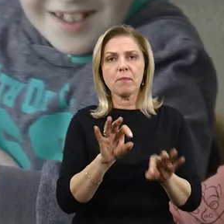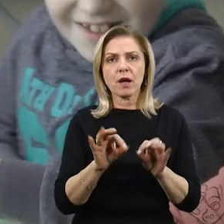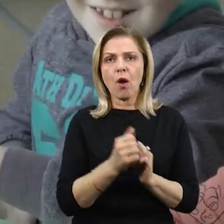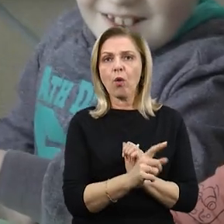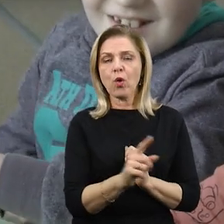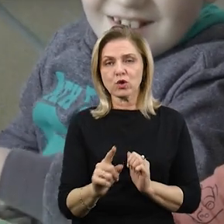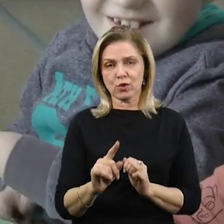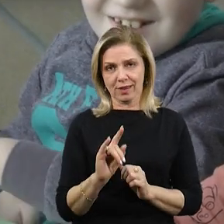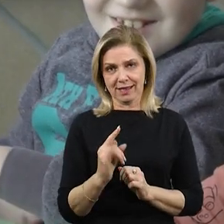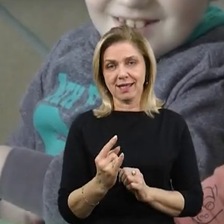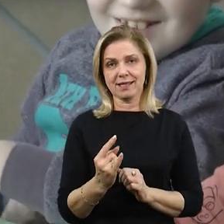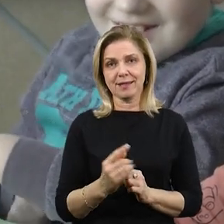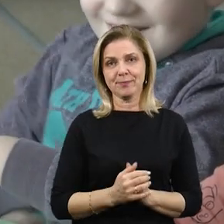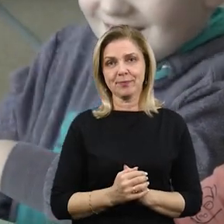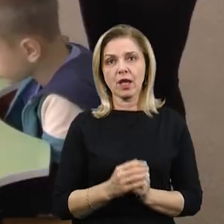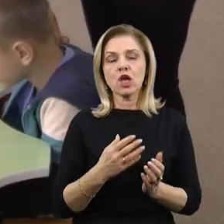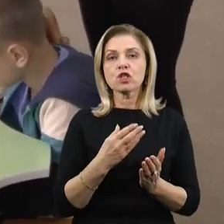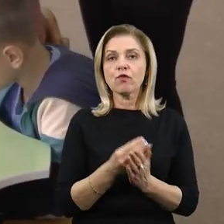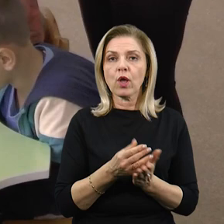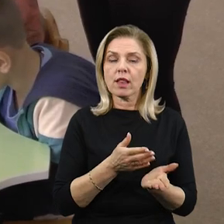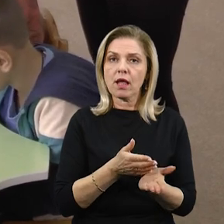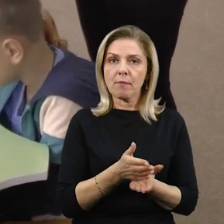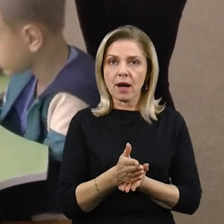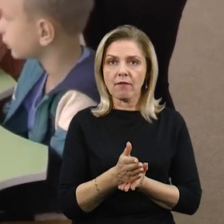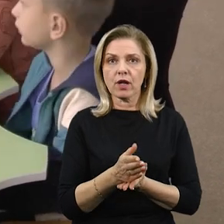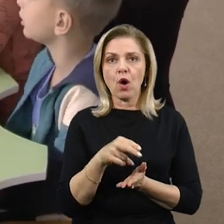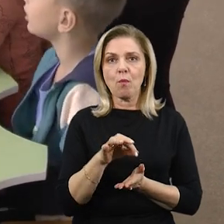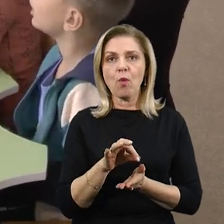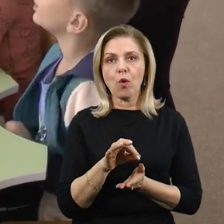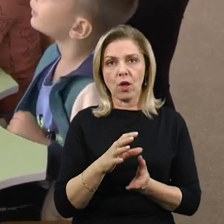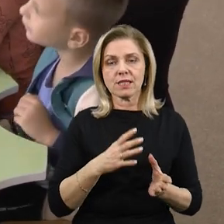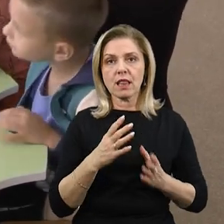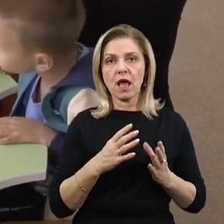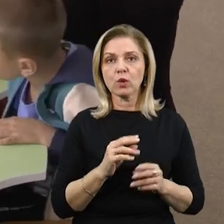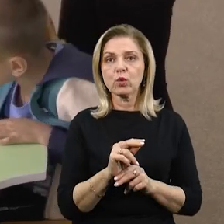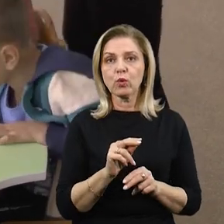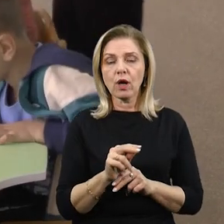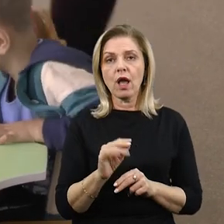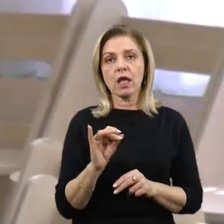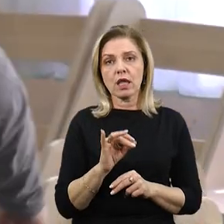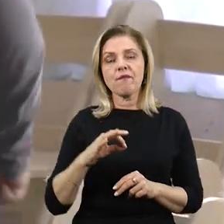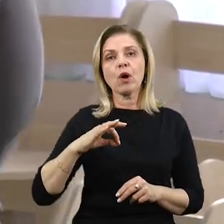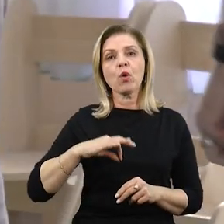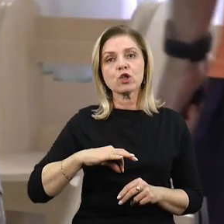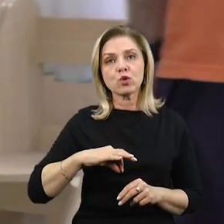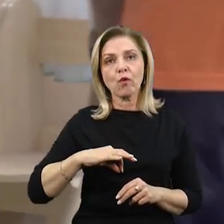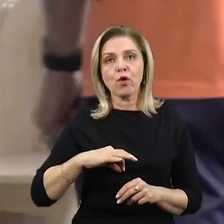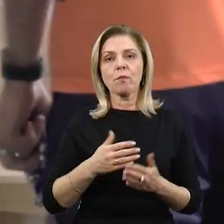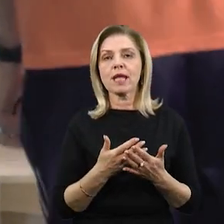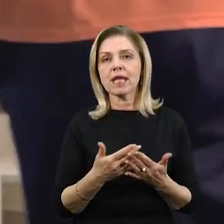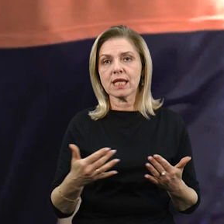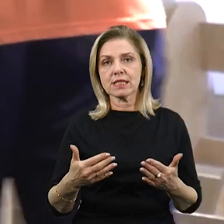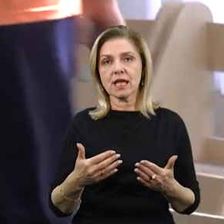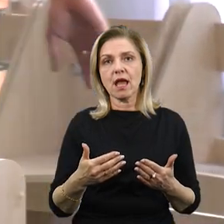своє направлення по заняттю і використовуємо вже різні